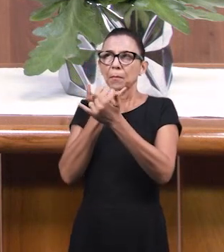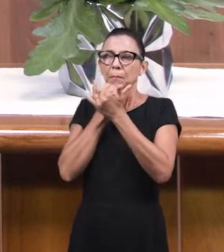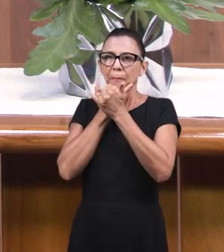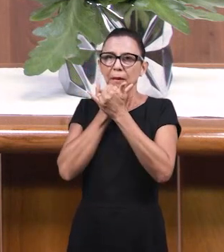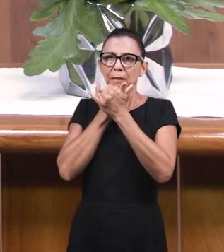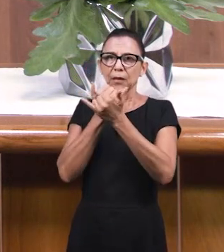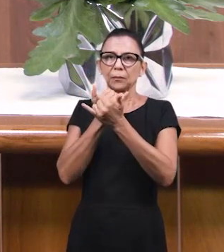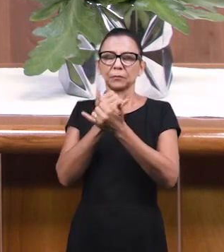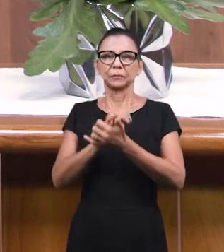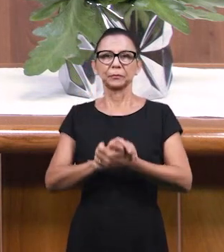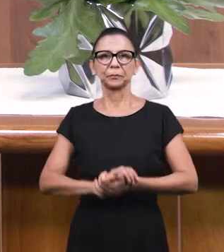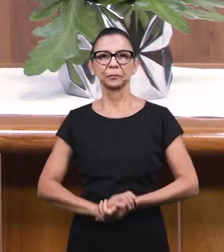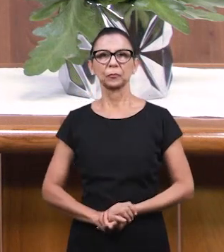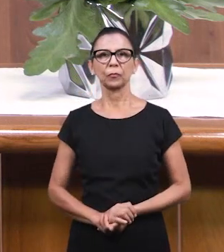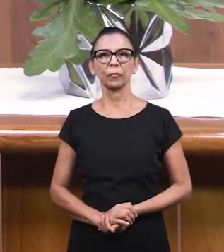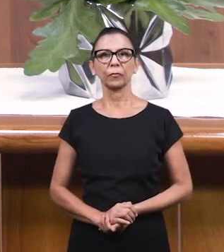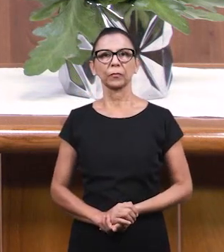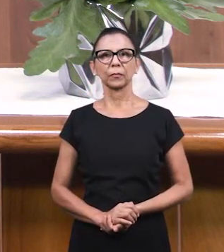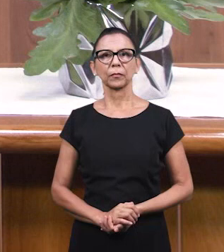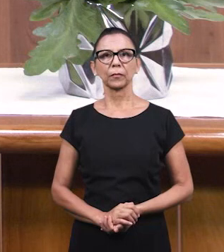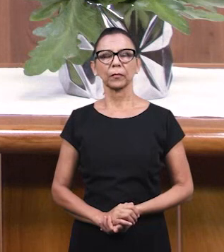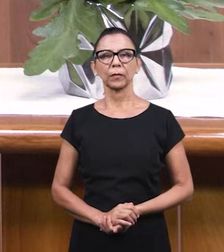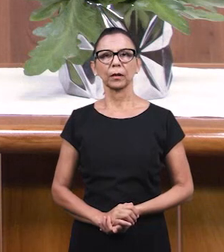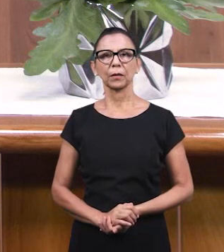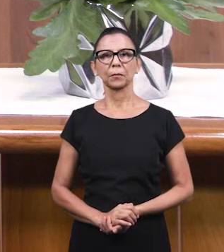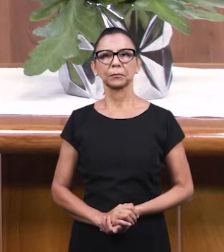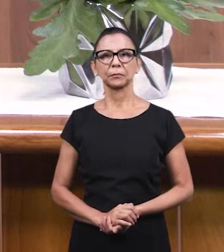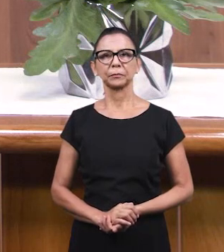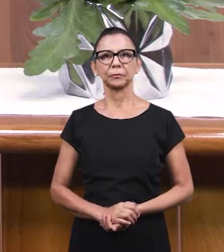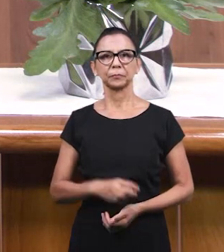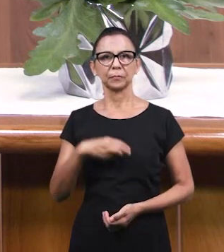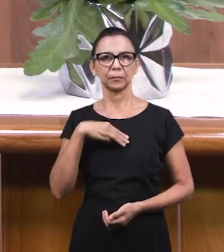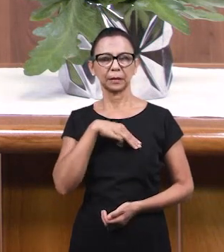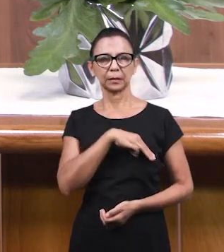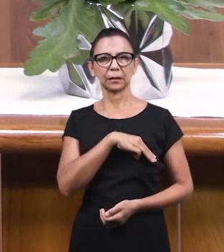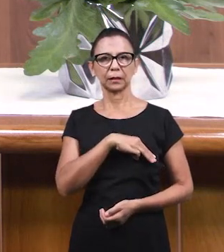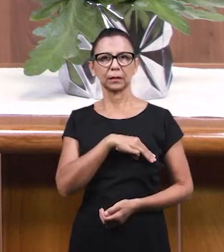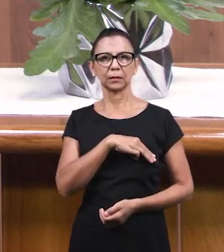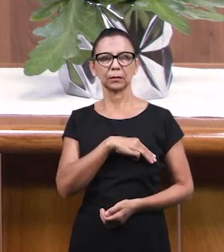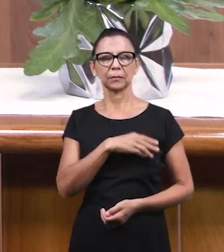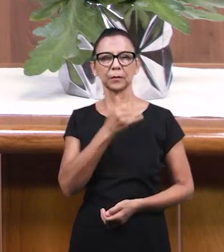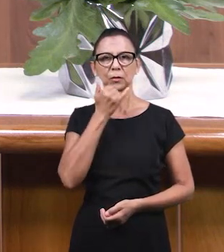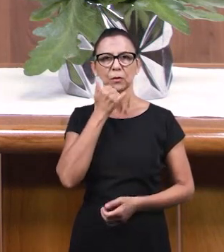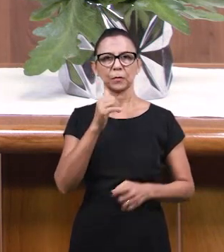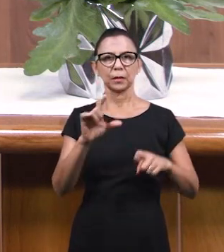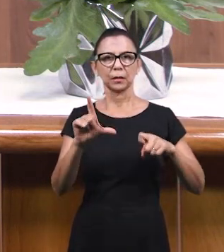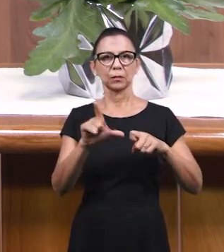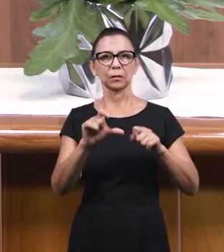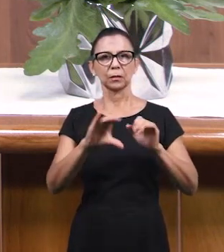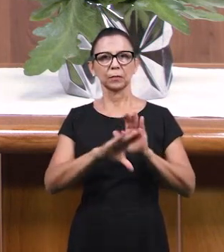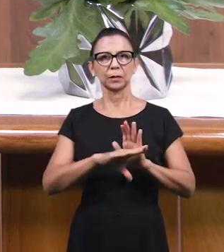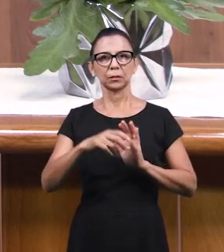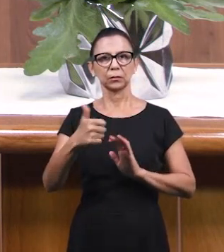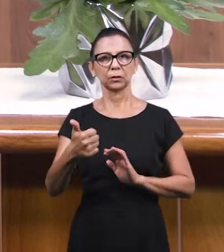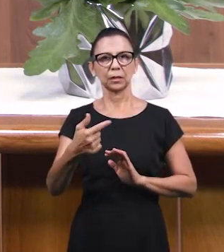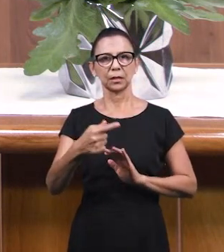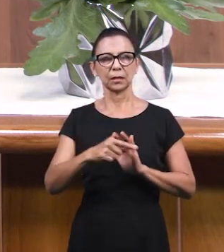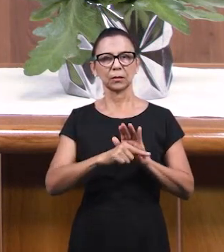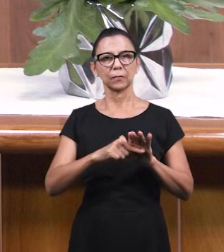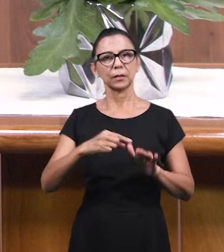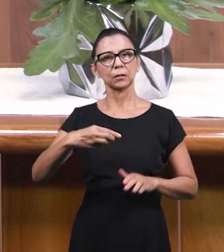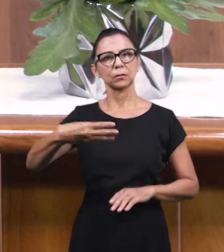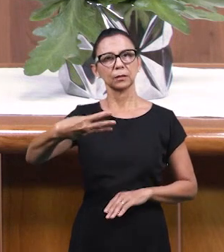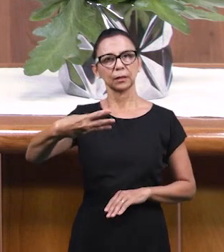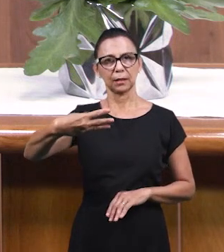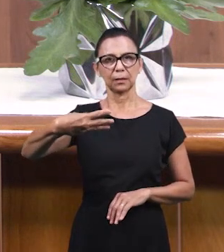говорить на эту тему. Давайте мы откроем текст Священного Писания, Лука, 17,